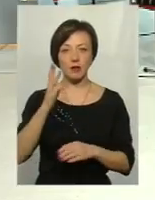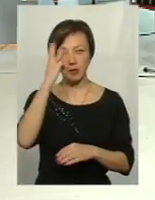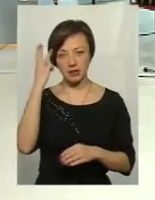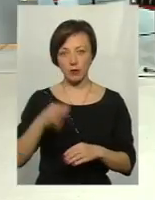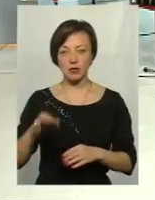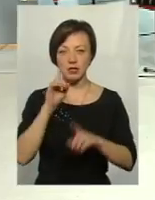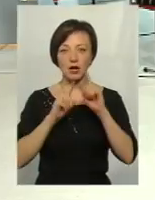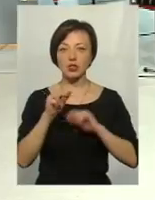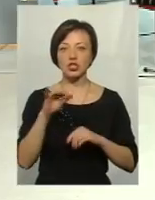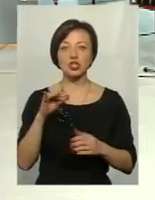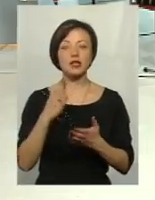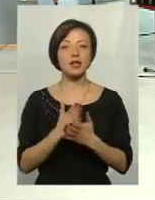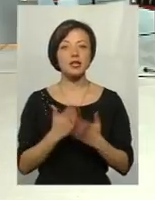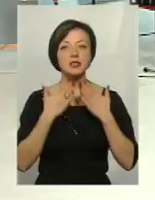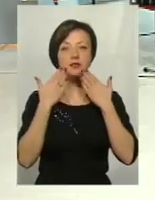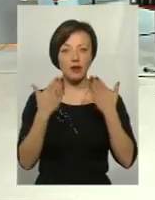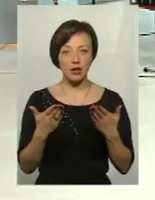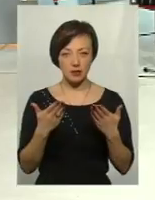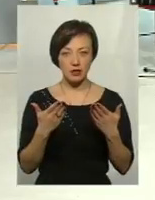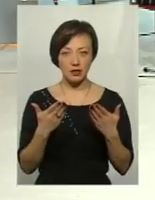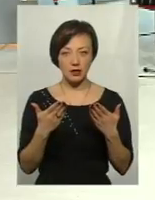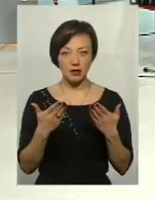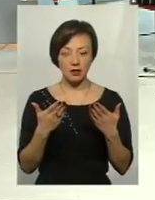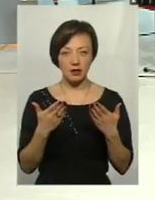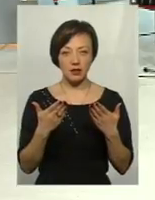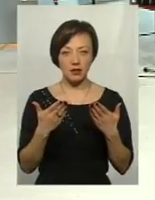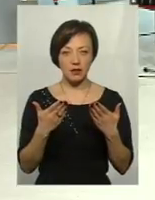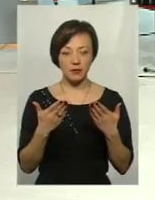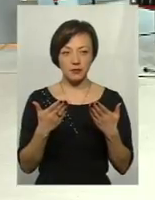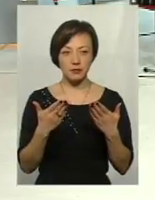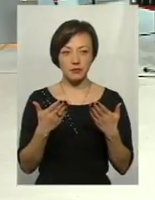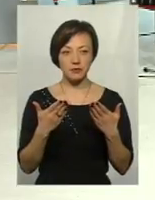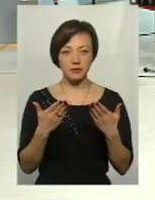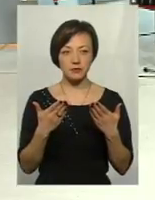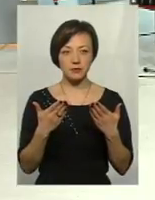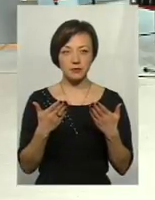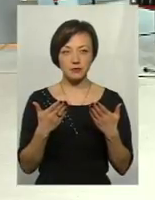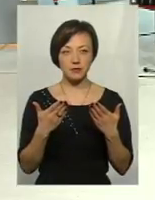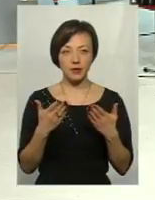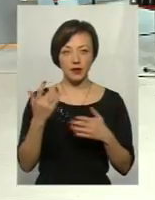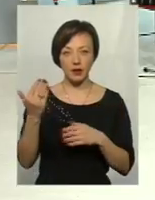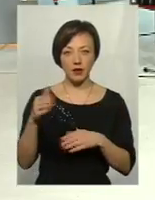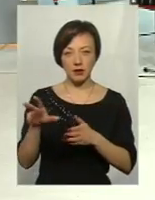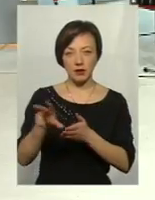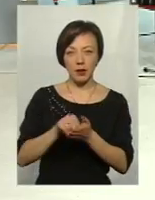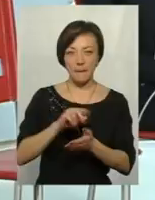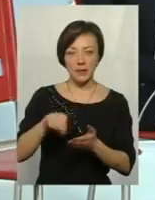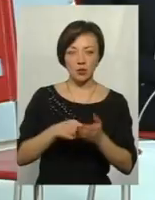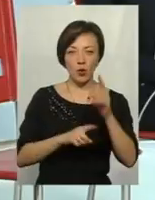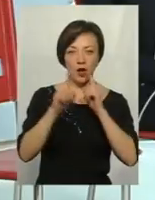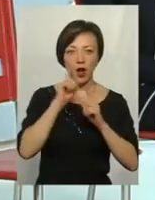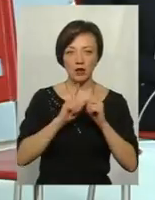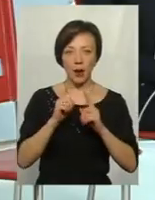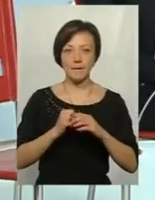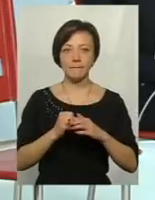обласна рада, чи є звернення, власне, так як взяли за основу рішення Хмельницької міської ради, і Хмельницька